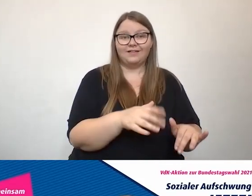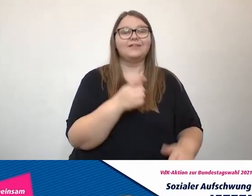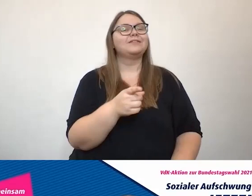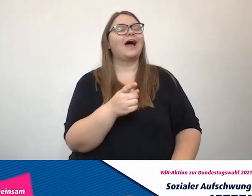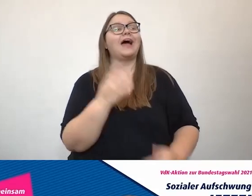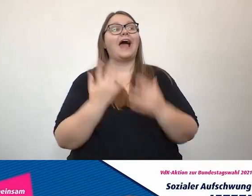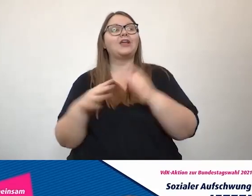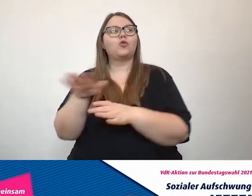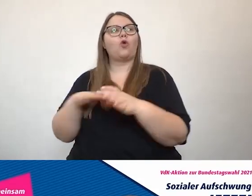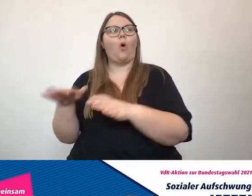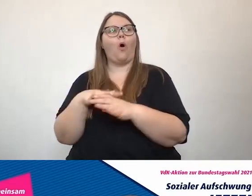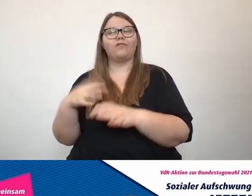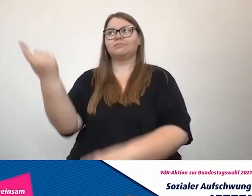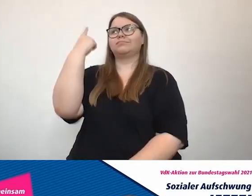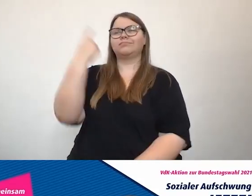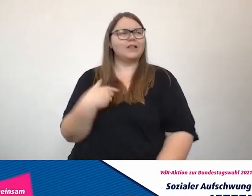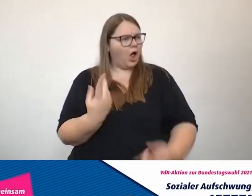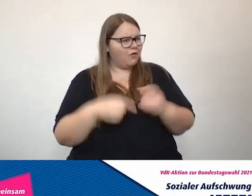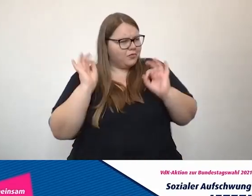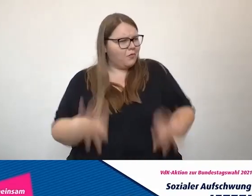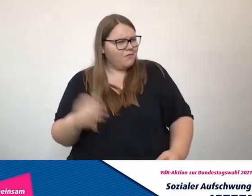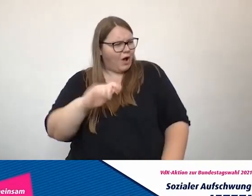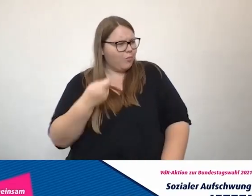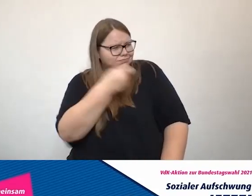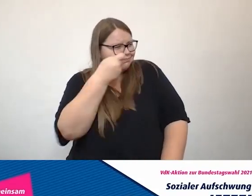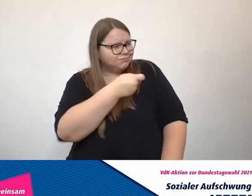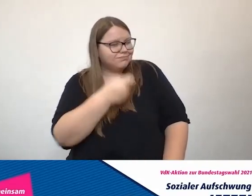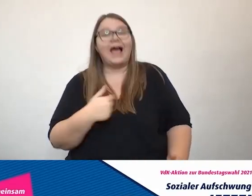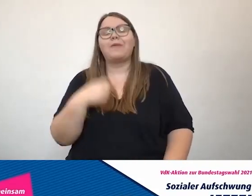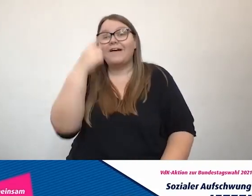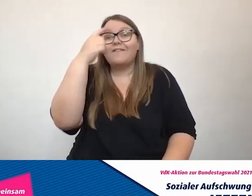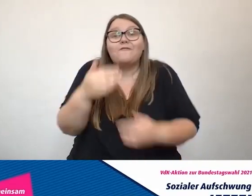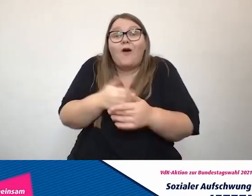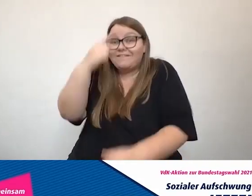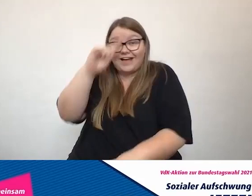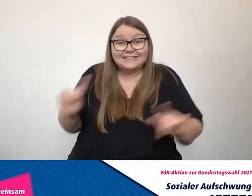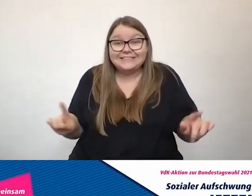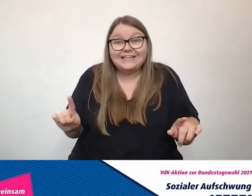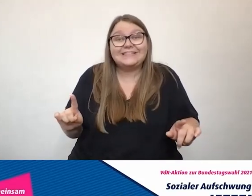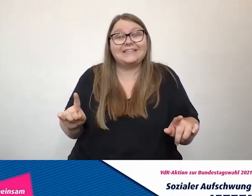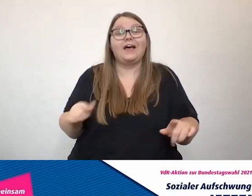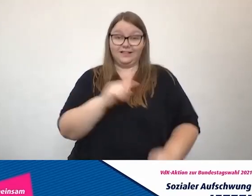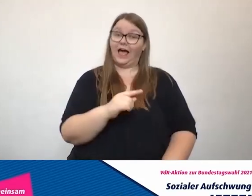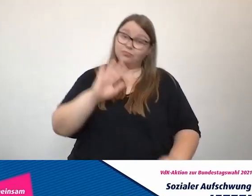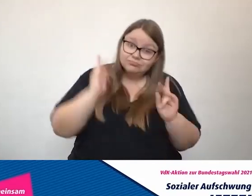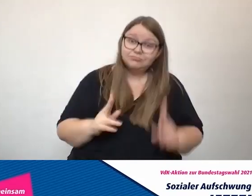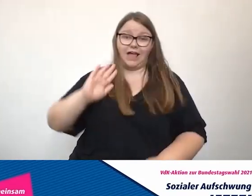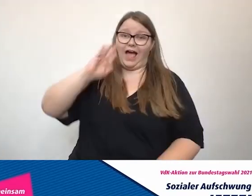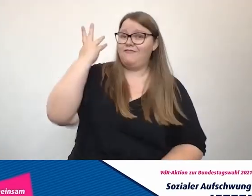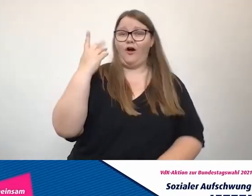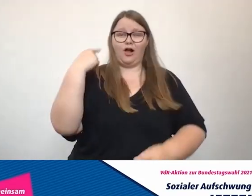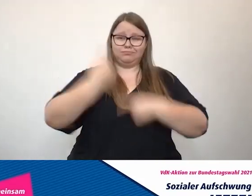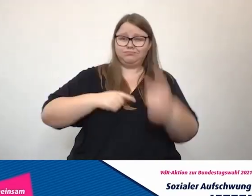Ärger gemacht, weil er gesagt hat, das läuft doch viel zu gut. Wieso fördern Sie das denn noch? Aber das wussten wir vorher ja nicht, dass das so einsteht, dass das so ein